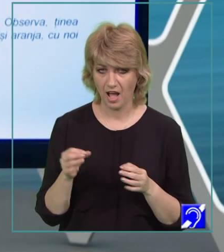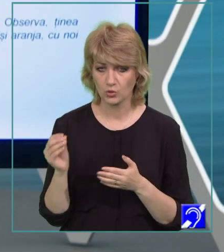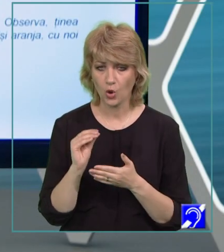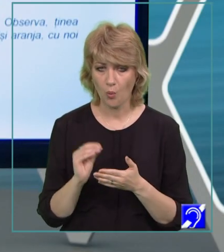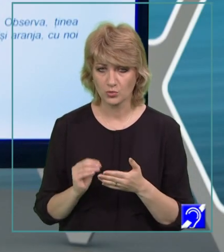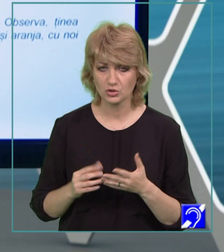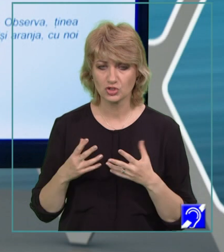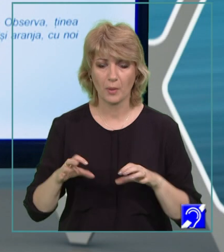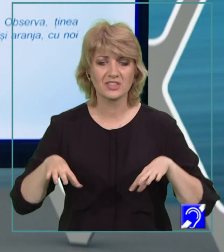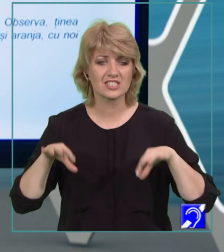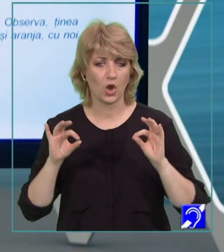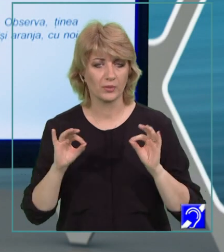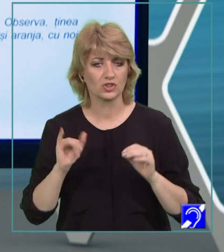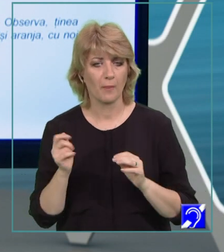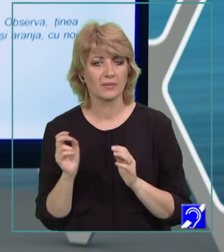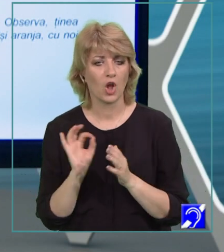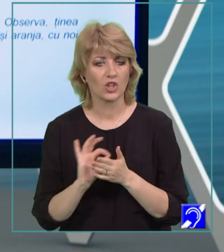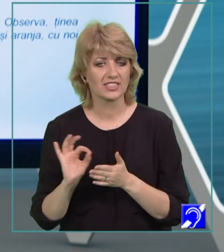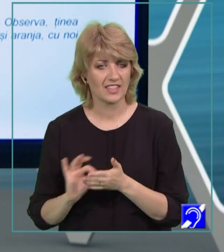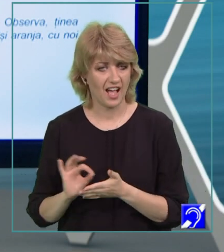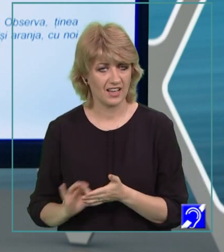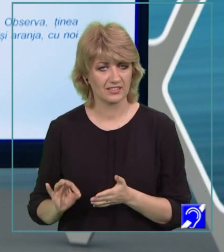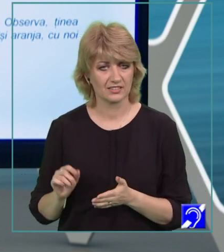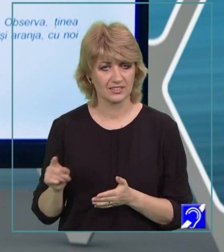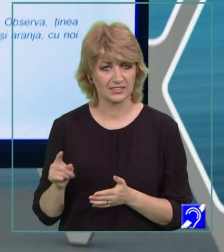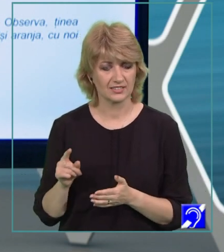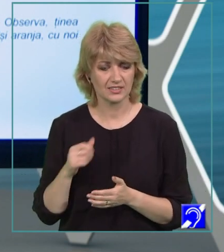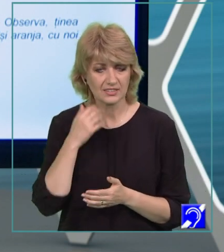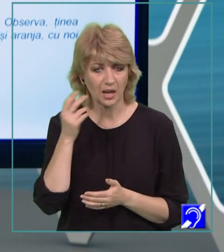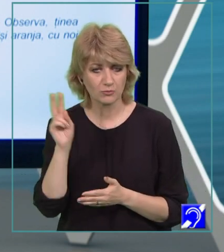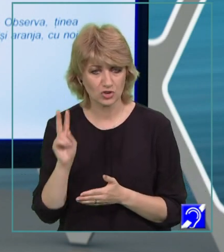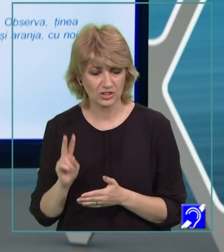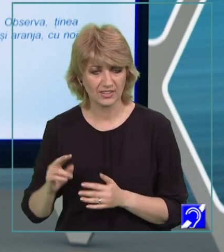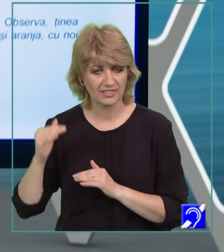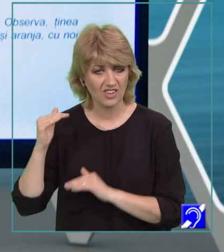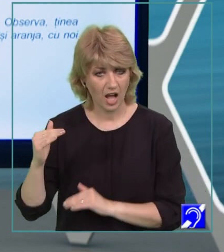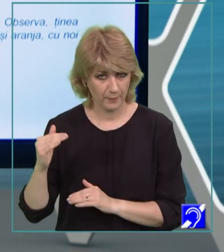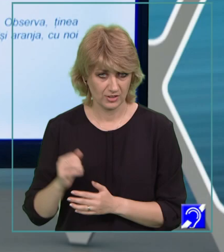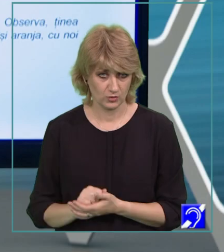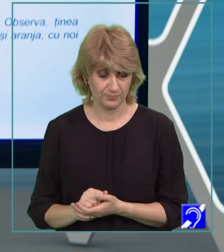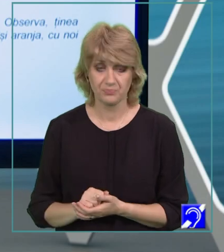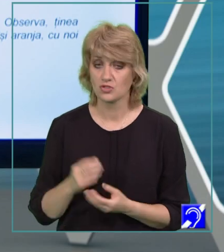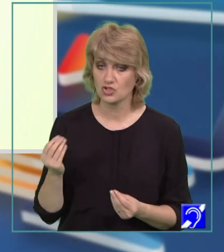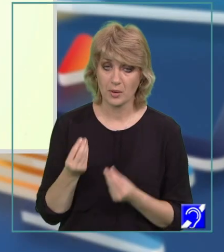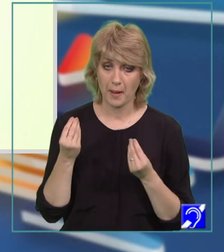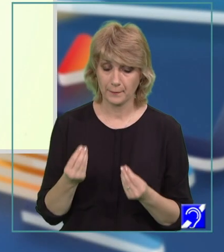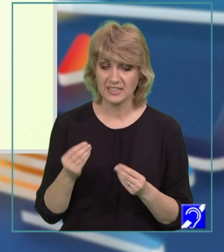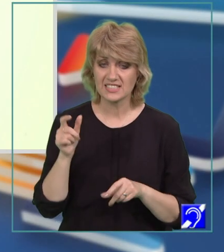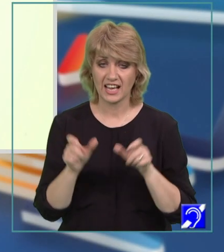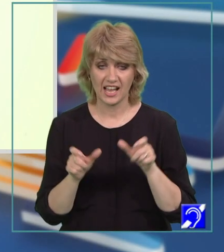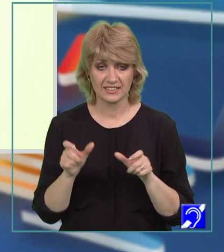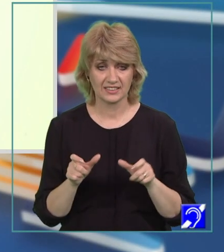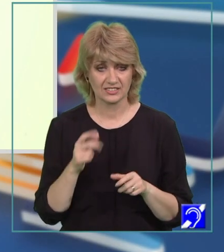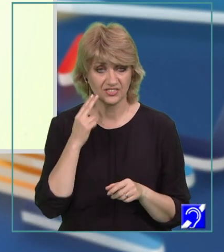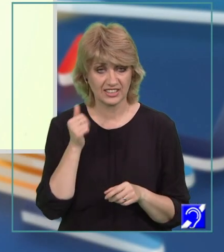tot ceea ce am descoperit și am notat pe marginea textului, când noi am citit fragmentul. Cel mai bine este caracterizată